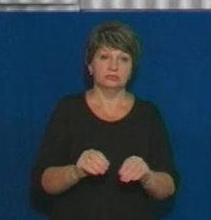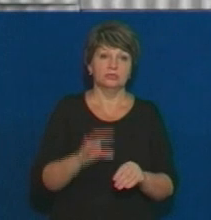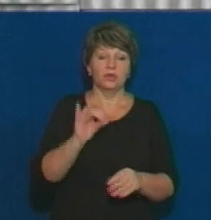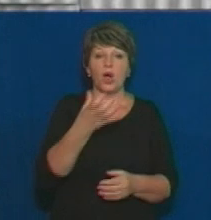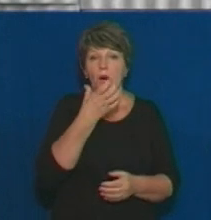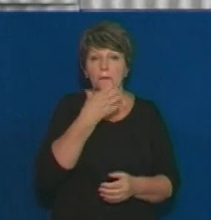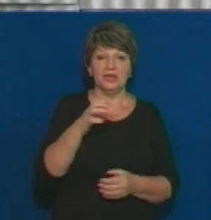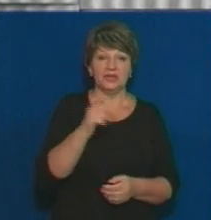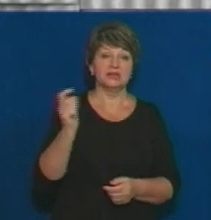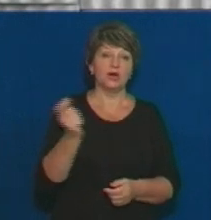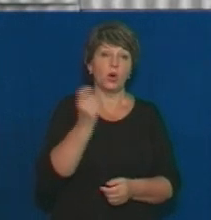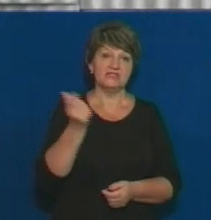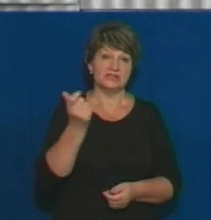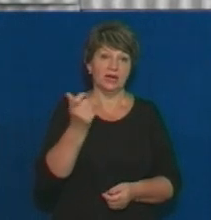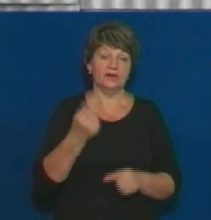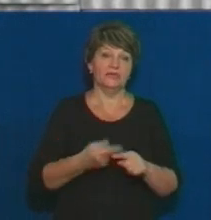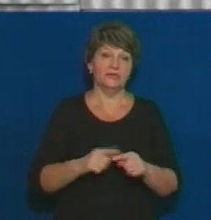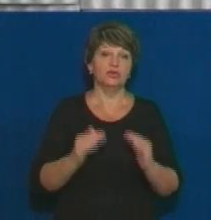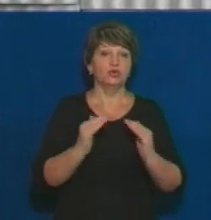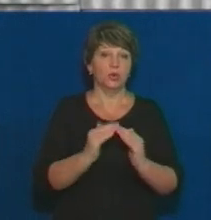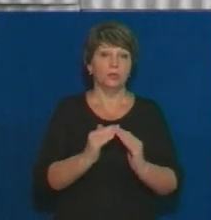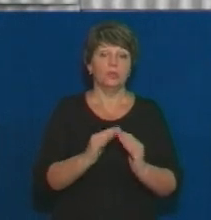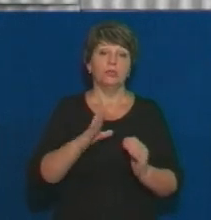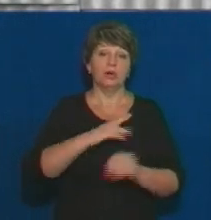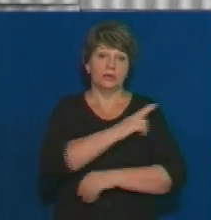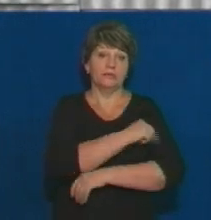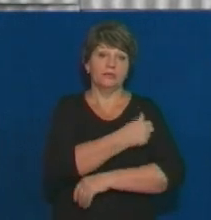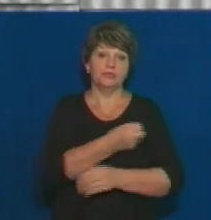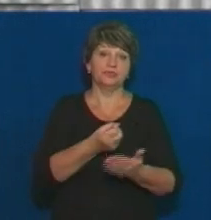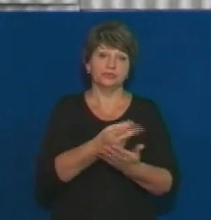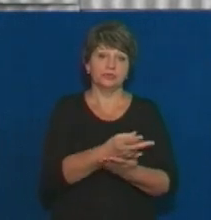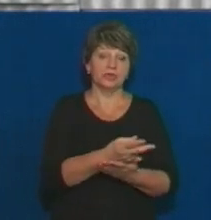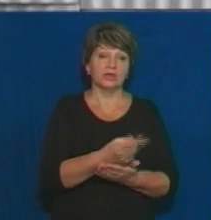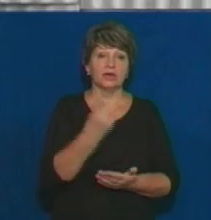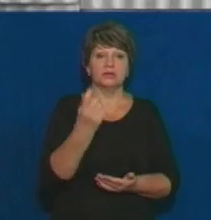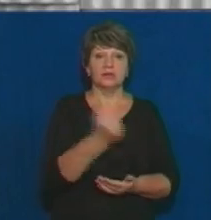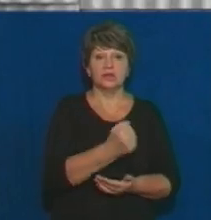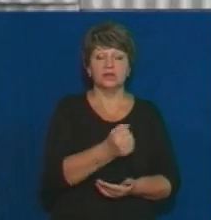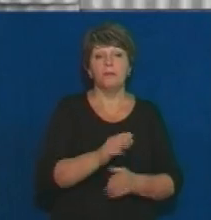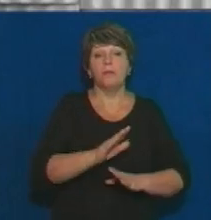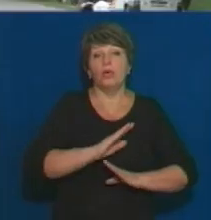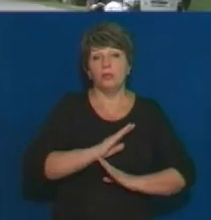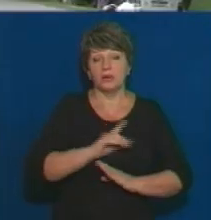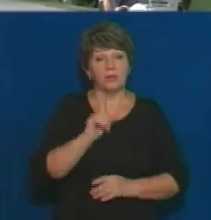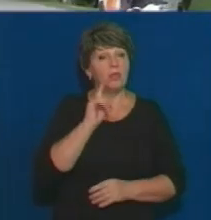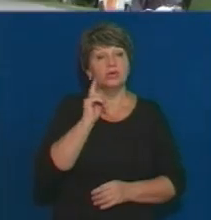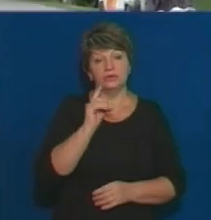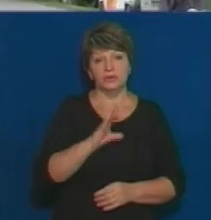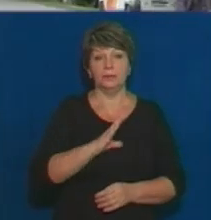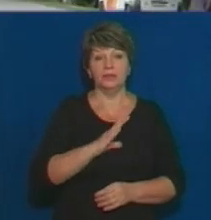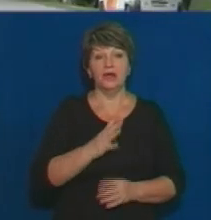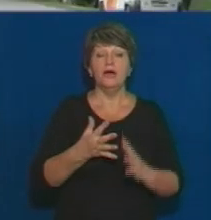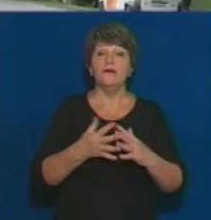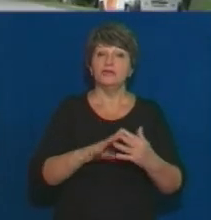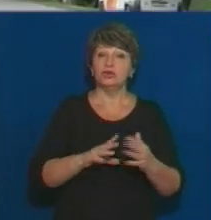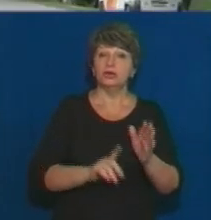хазяй цієї временки, побув у лікарні, з тиждень помер, молодий ще такий. Тоді в селі